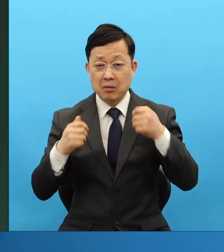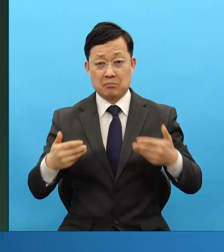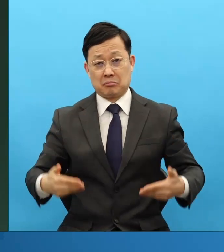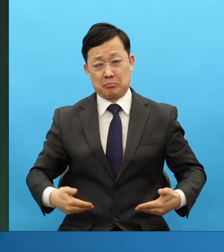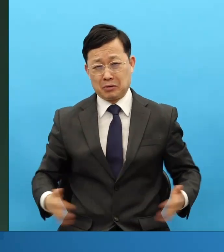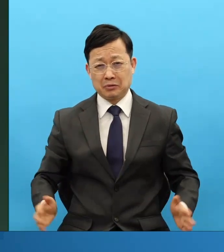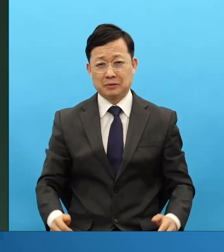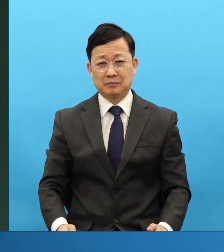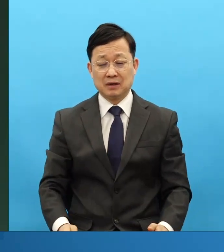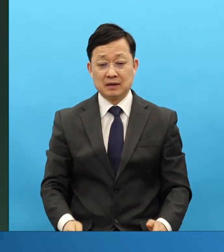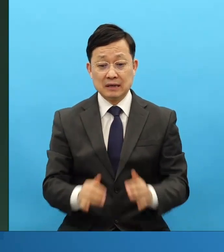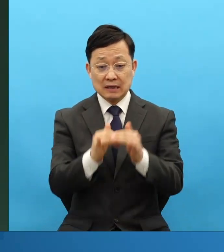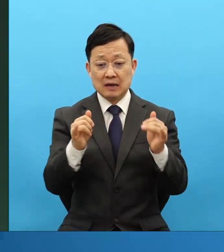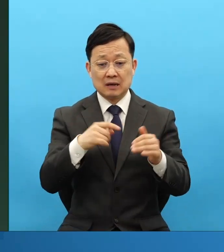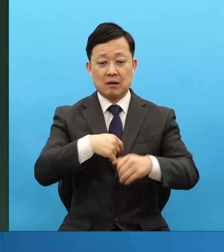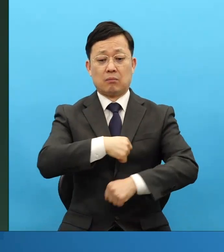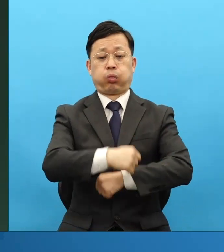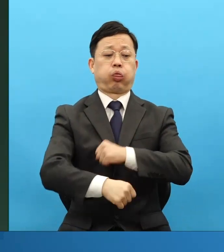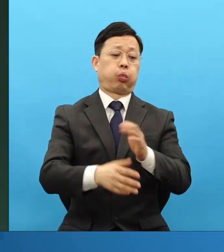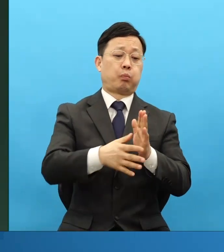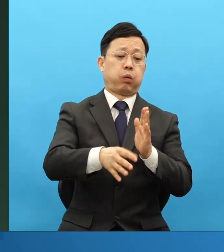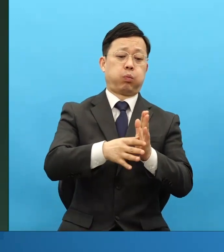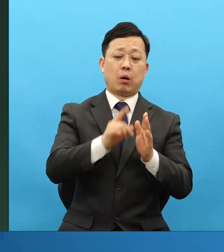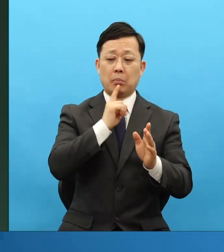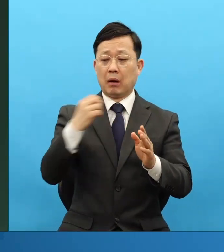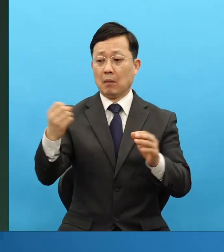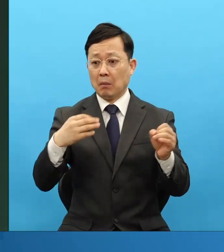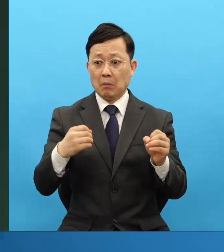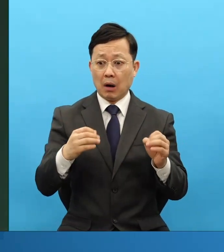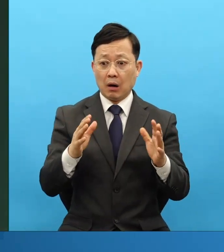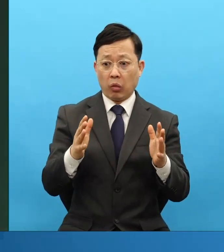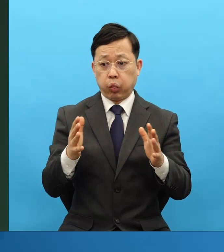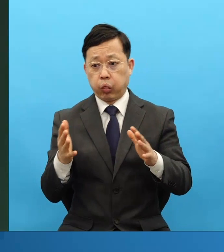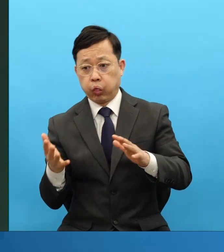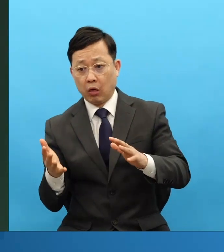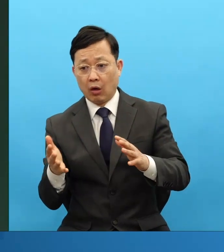생각나는 대로 말하고 생각나는 행동합니다. 그것까지 그 기준 두면 큰일 나지요.